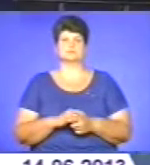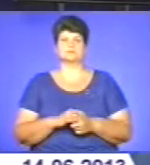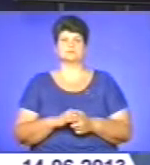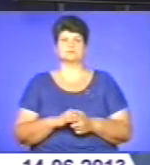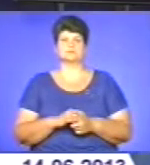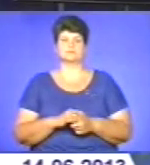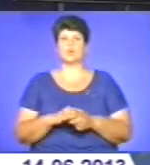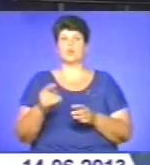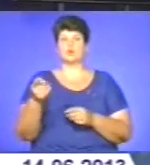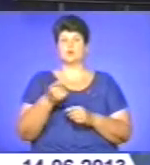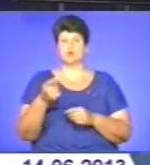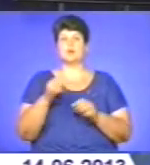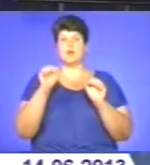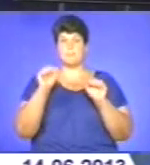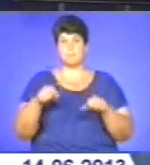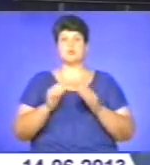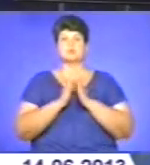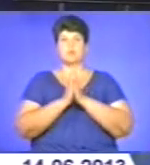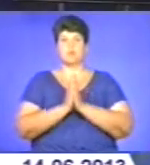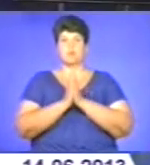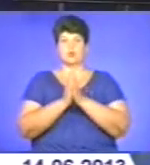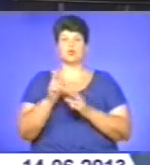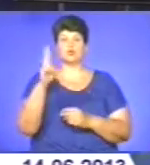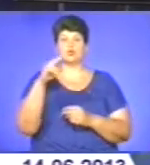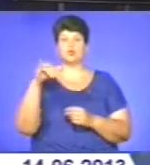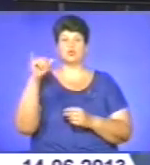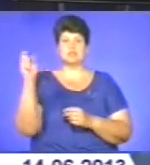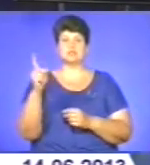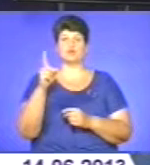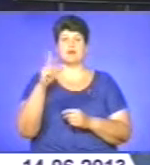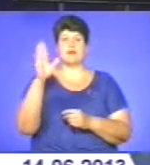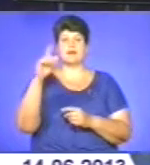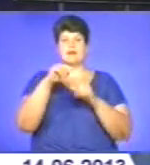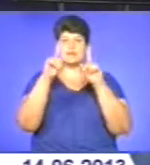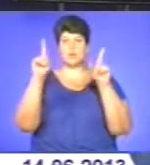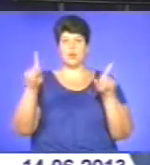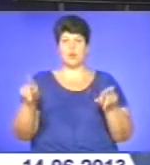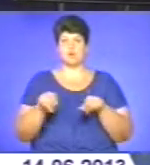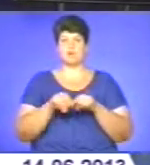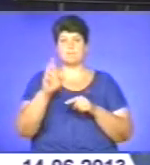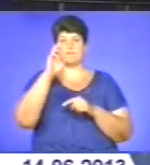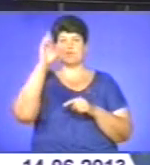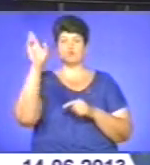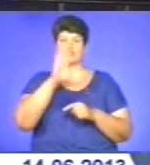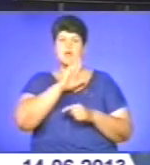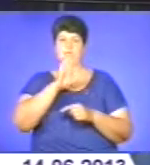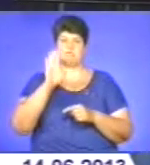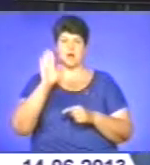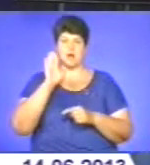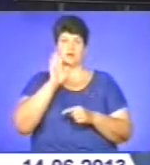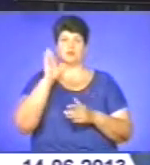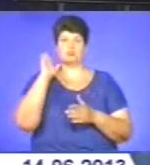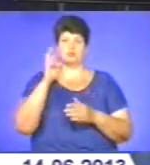У Тернополі можна помолитися до Дубинської ікони Божої Матрії. Святиня перебуватиме в храмі Різдва Пресвятої